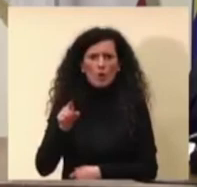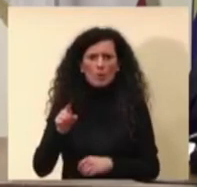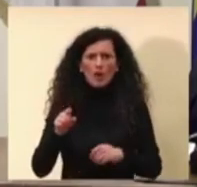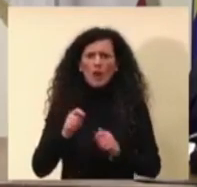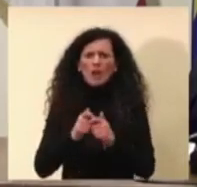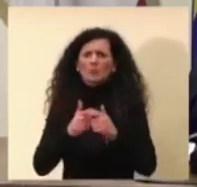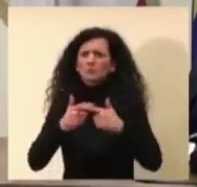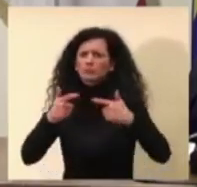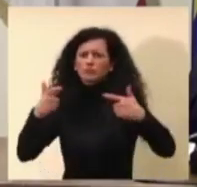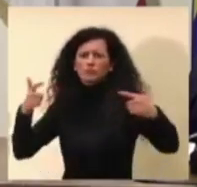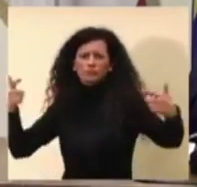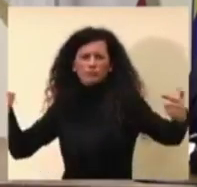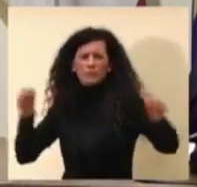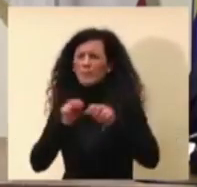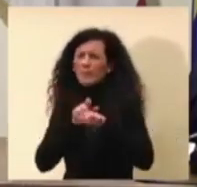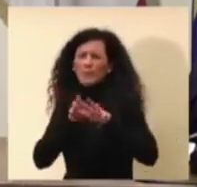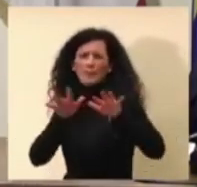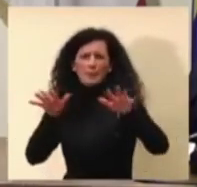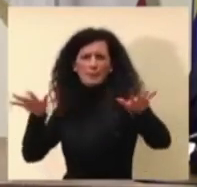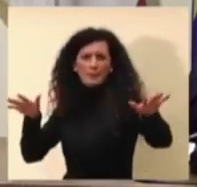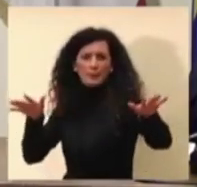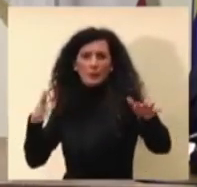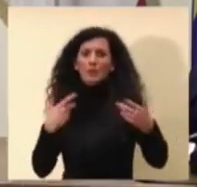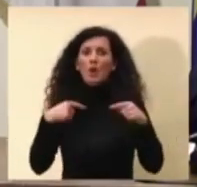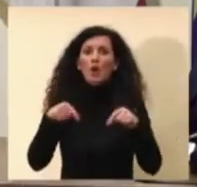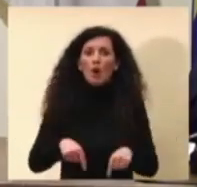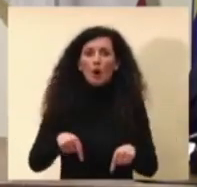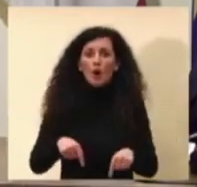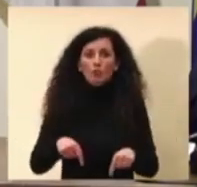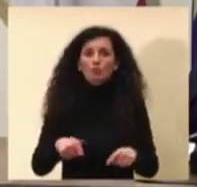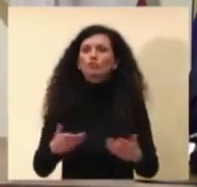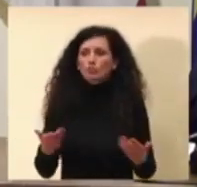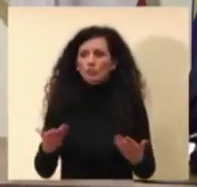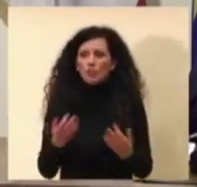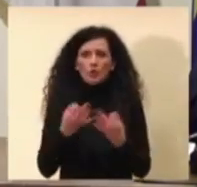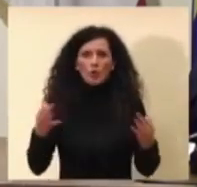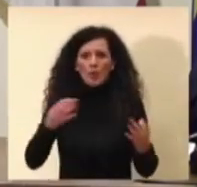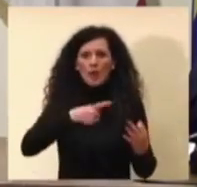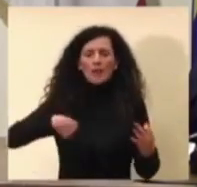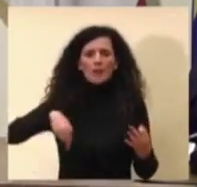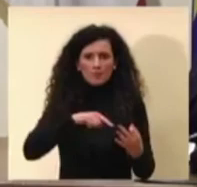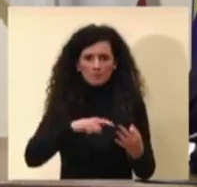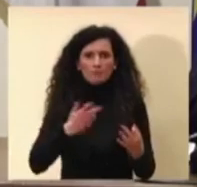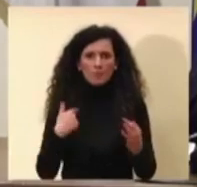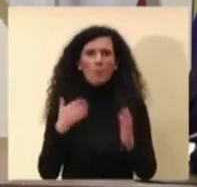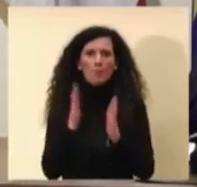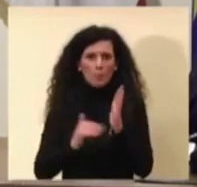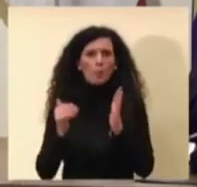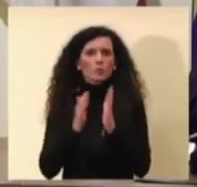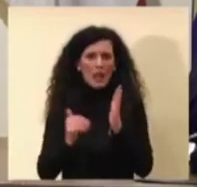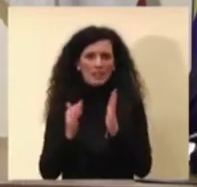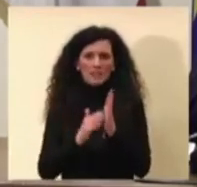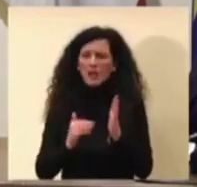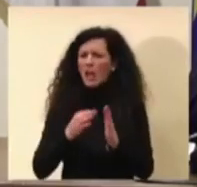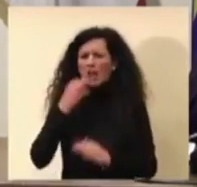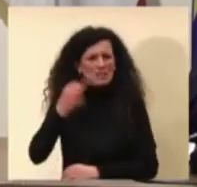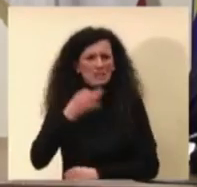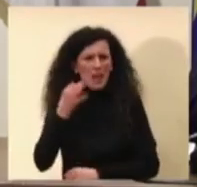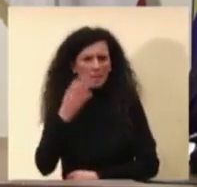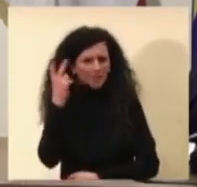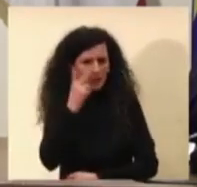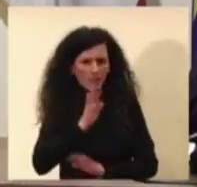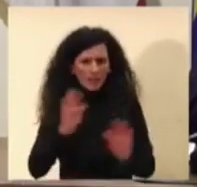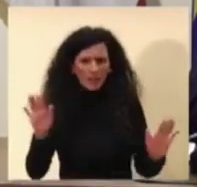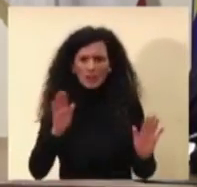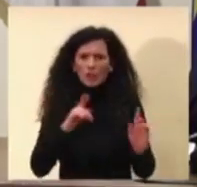tsunami naturalmente oggi come oggi siamo molto prudenti ci ispiriamo l'abbiamo sempre fatto perché molti di noi